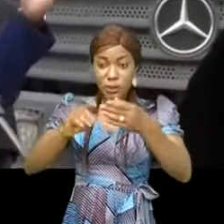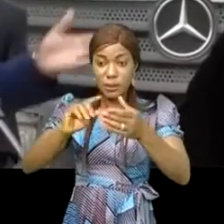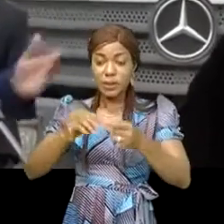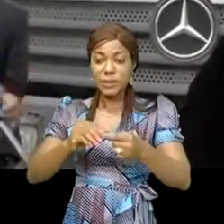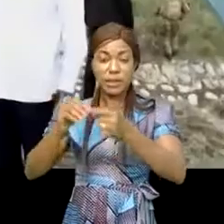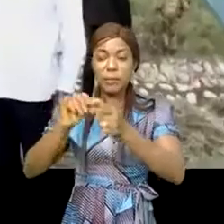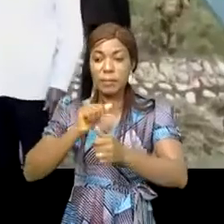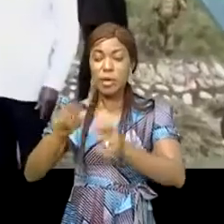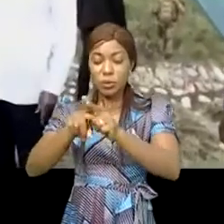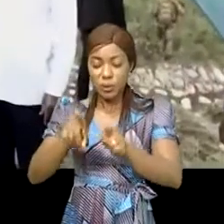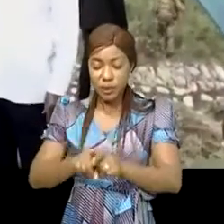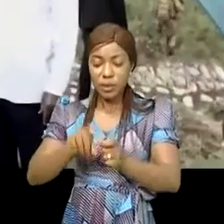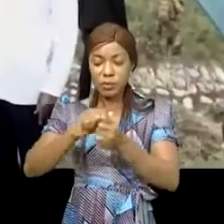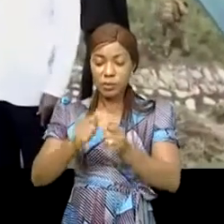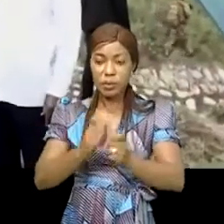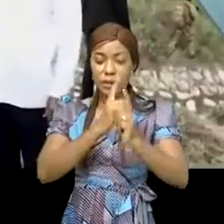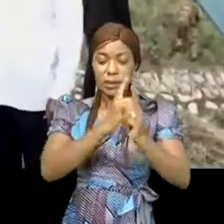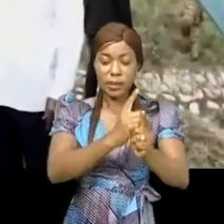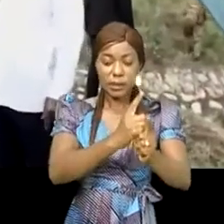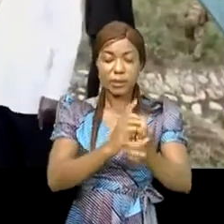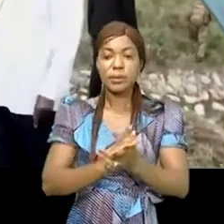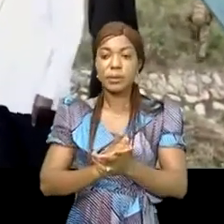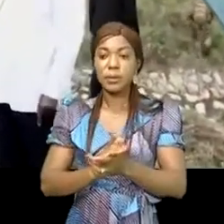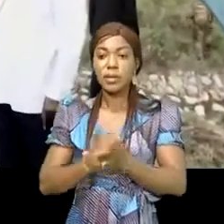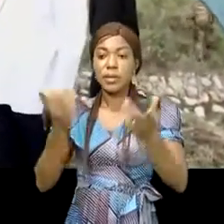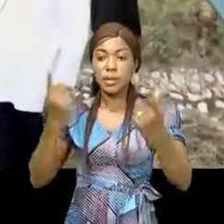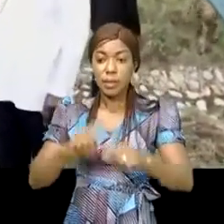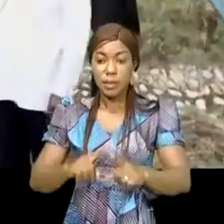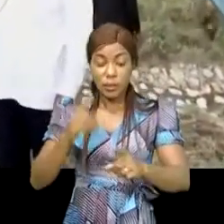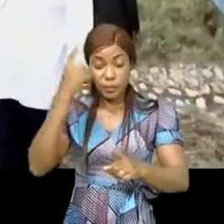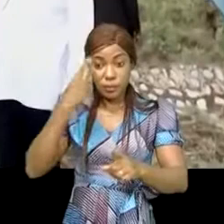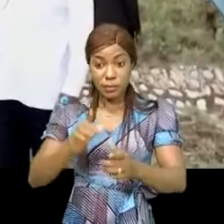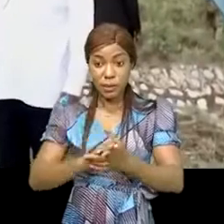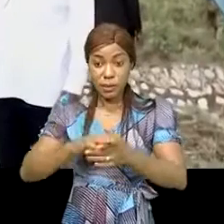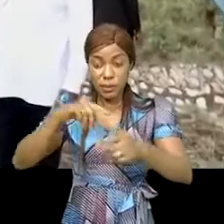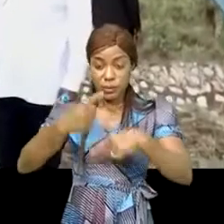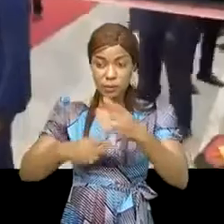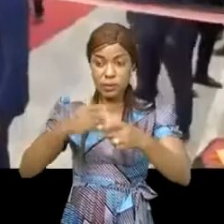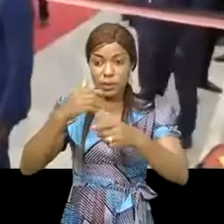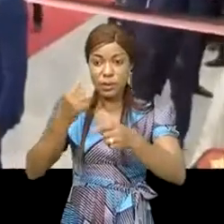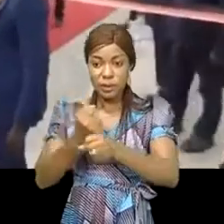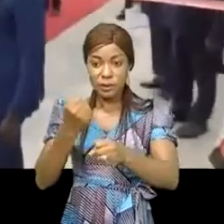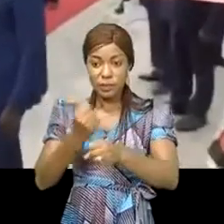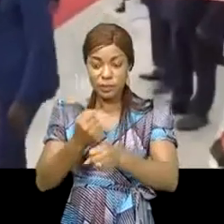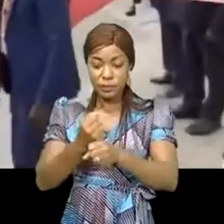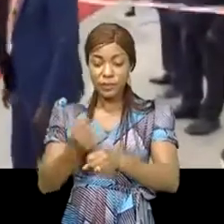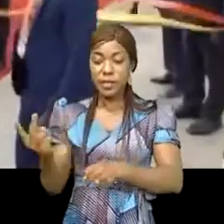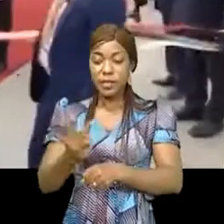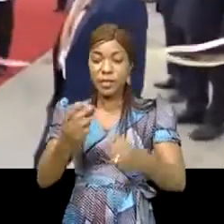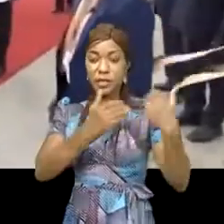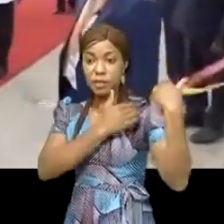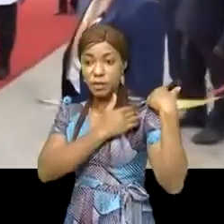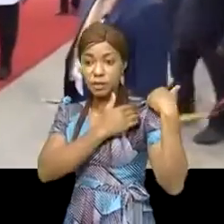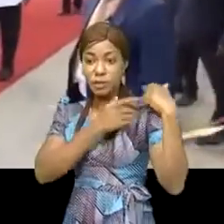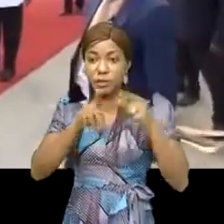sécuritaires. Après avoir dévoilé la stèle qui marque le lancement des travaux du côté ougandais, les deux chefs d'État sont